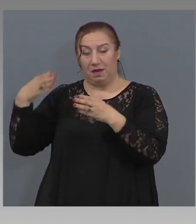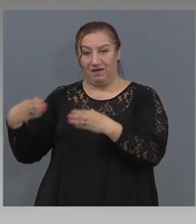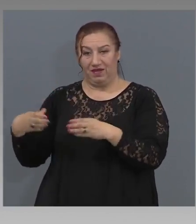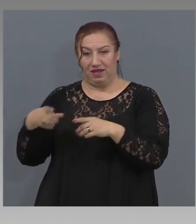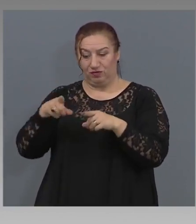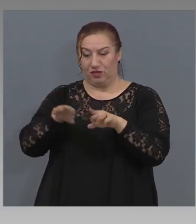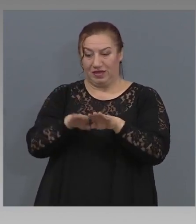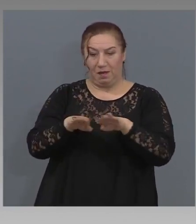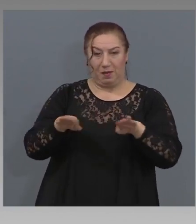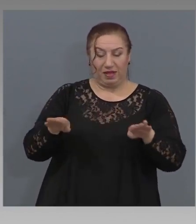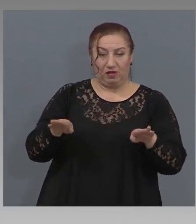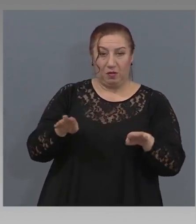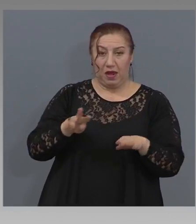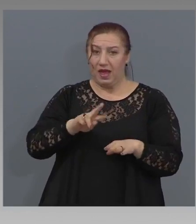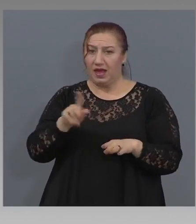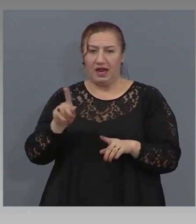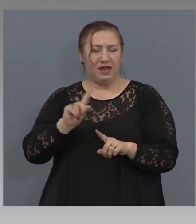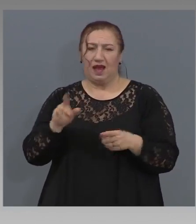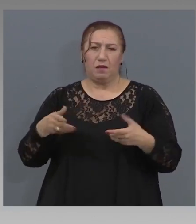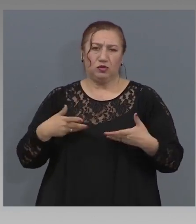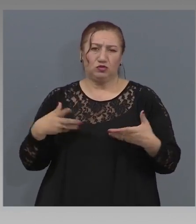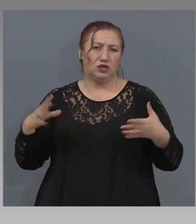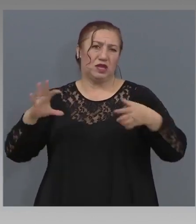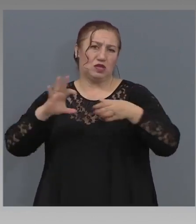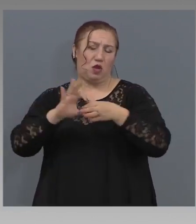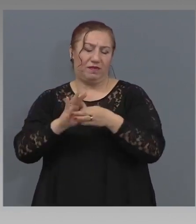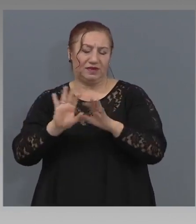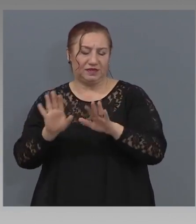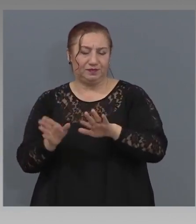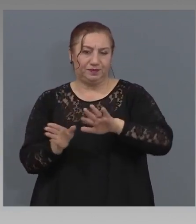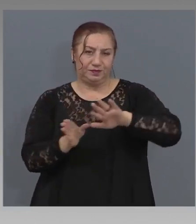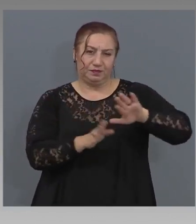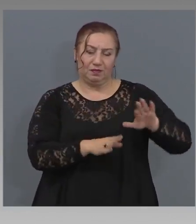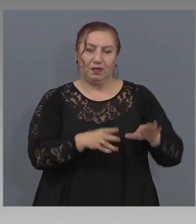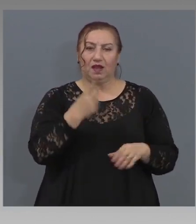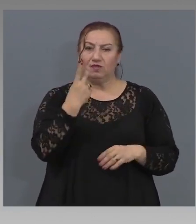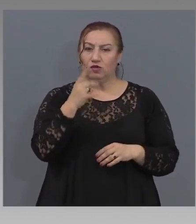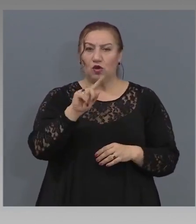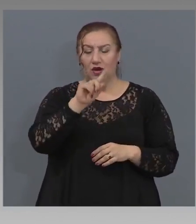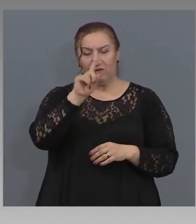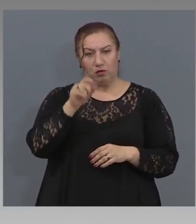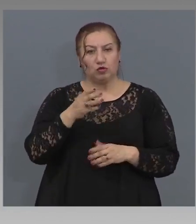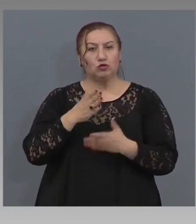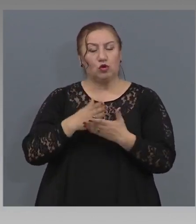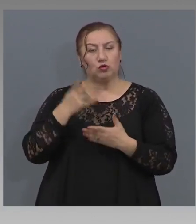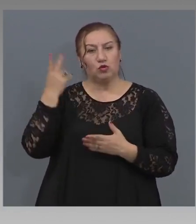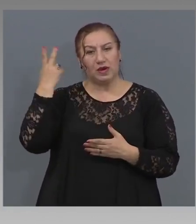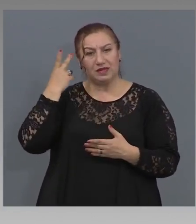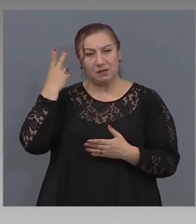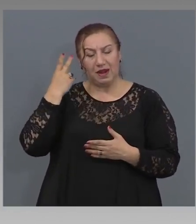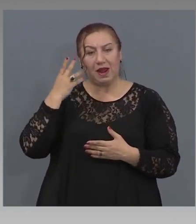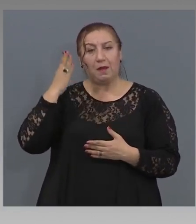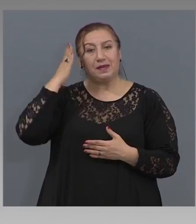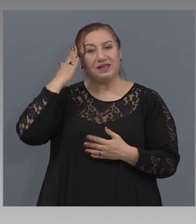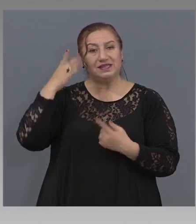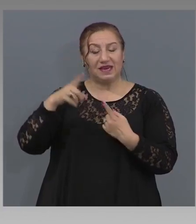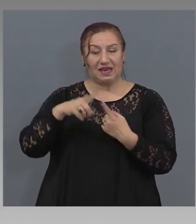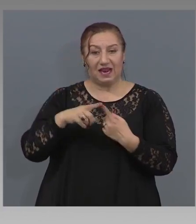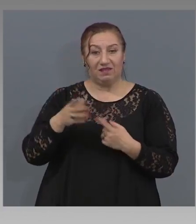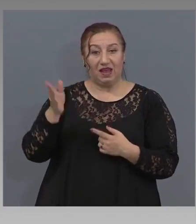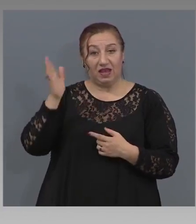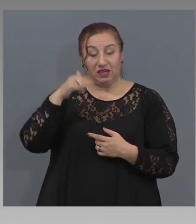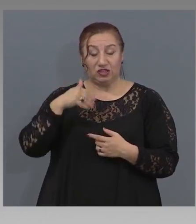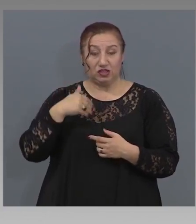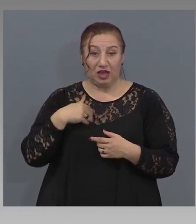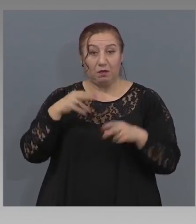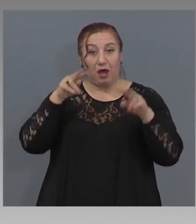може и да не са. Втория въпрос е, доколкото разбрах от министра Танева, ще има контрол, ама няма ли да